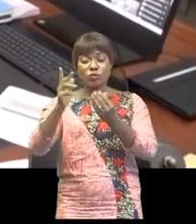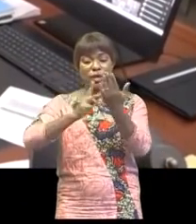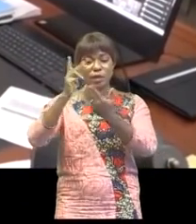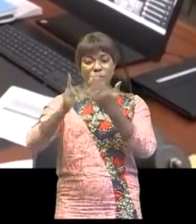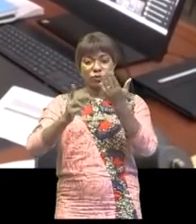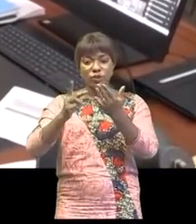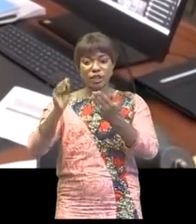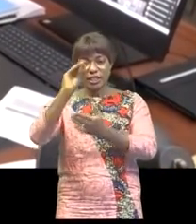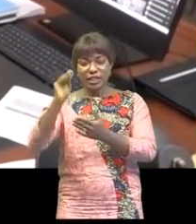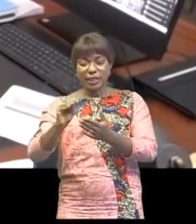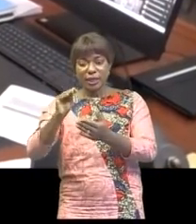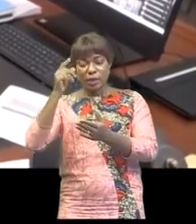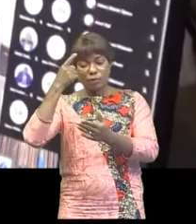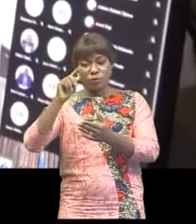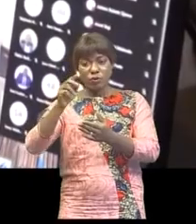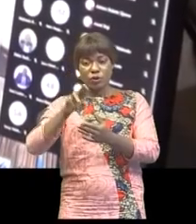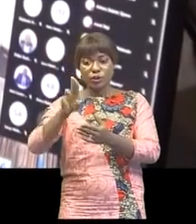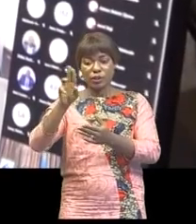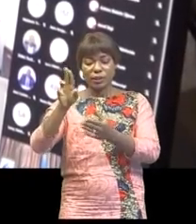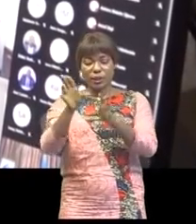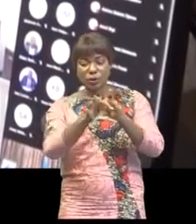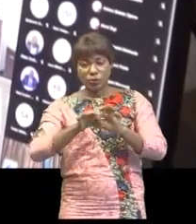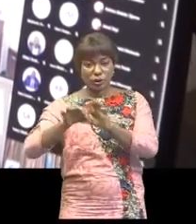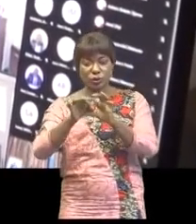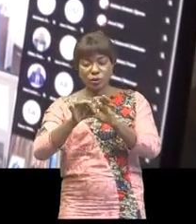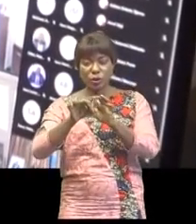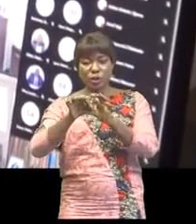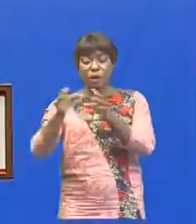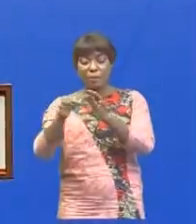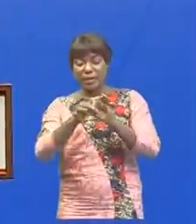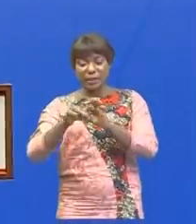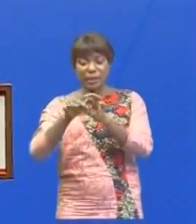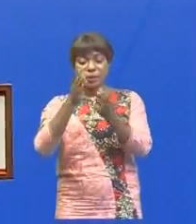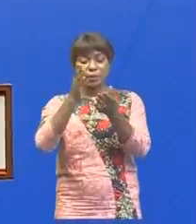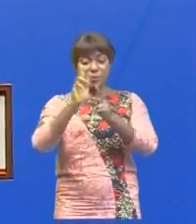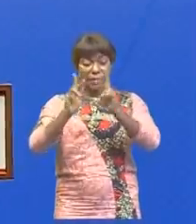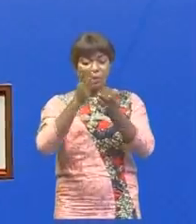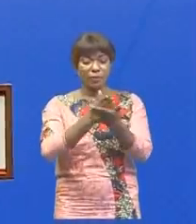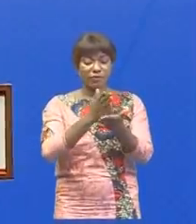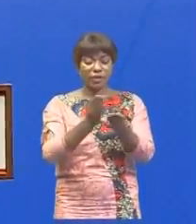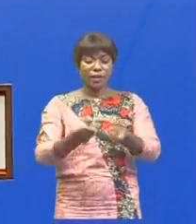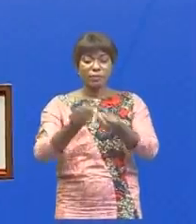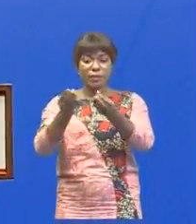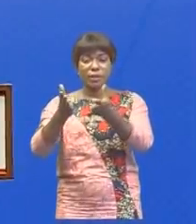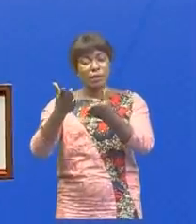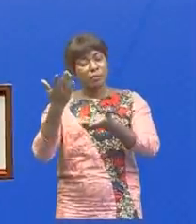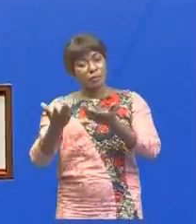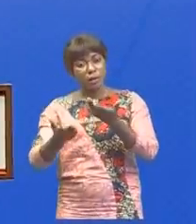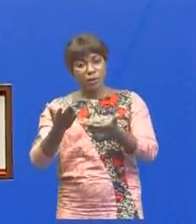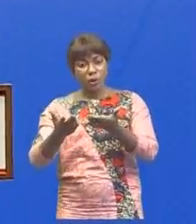décret provoient, pour l'unité de coordination de partenariat public-privé, conformément aux dispositions générales